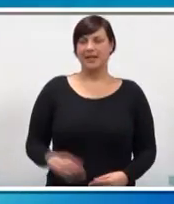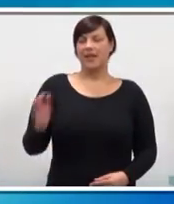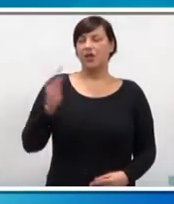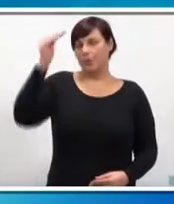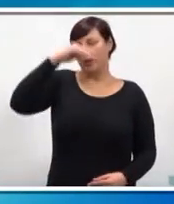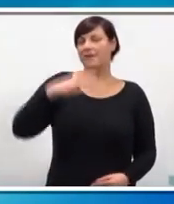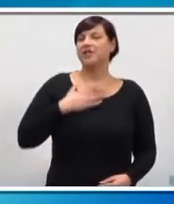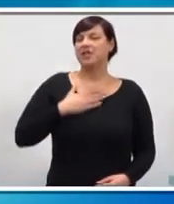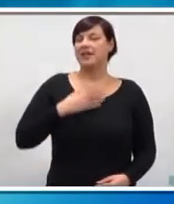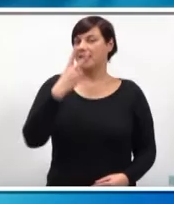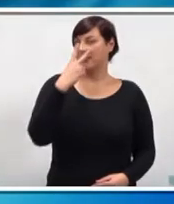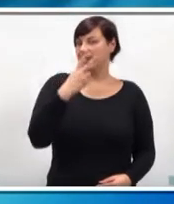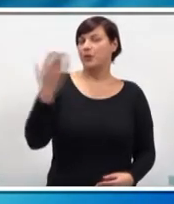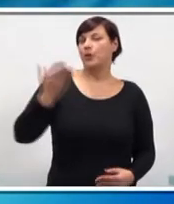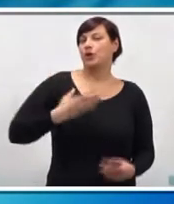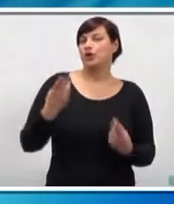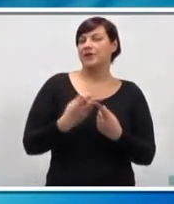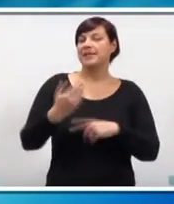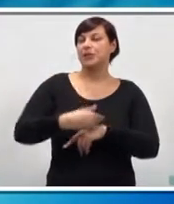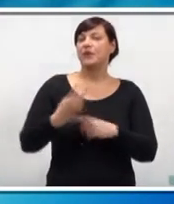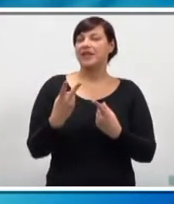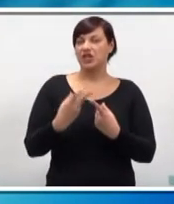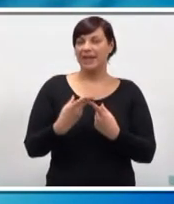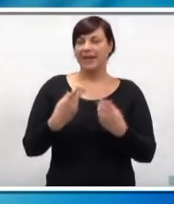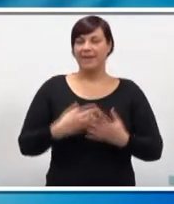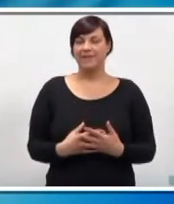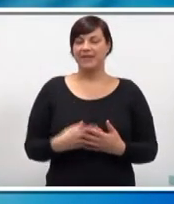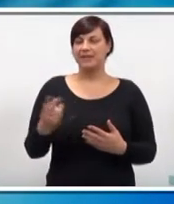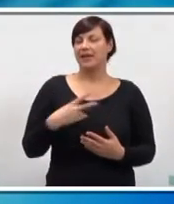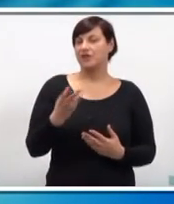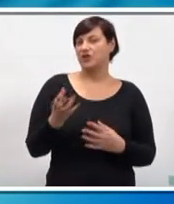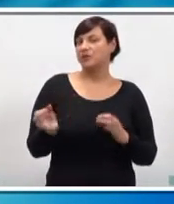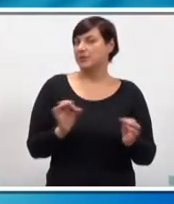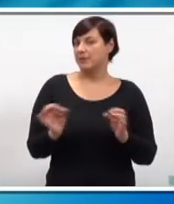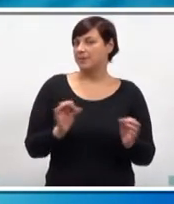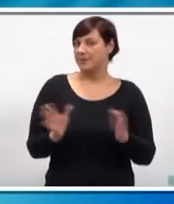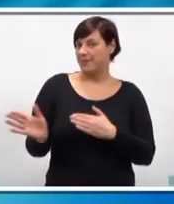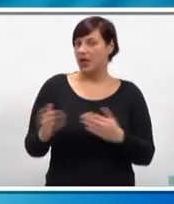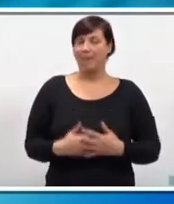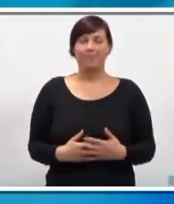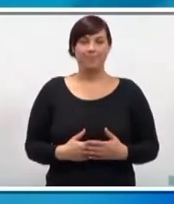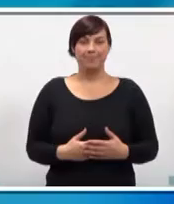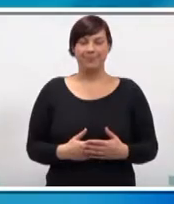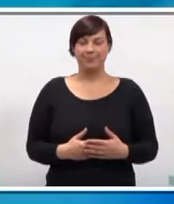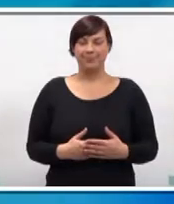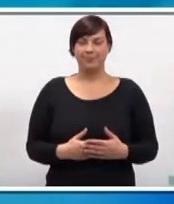Dobar veće dragi gledatelji, dobrodošli u vijesti Dubrovačke televizije. Evo što smo vam za ovaj put izdvojili.